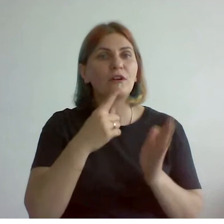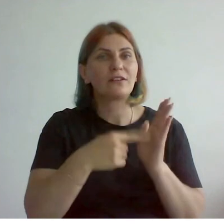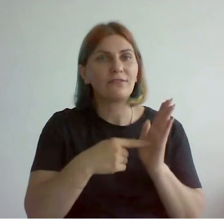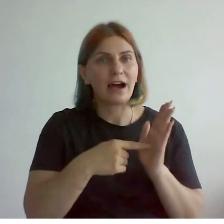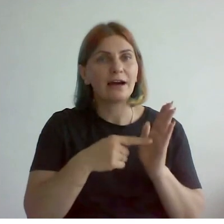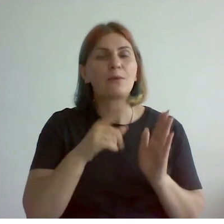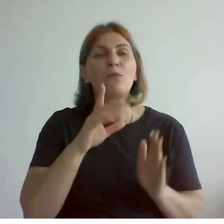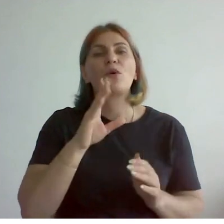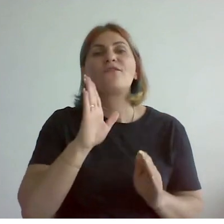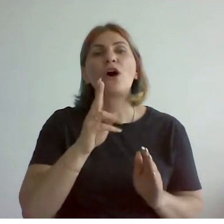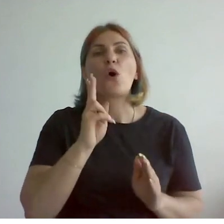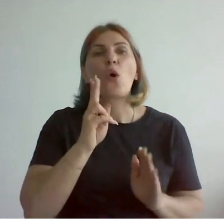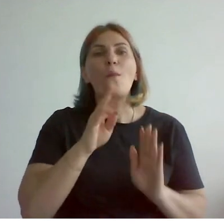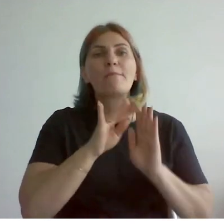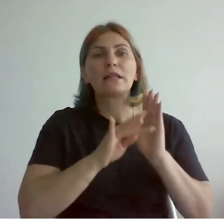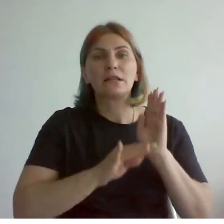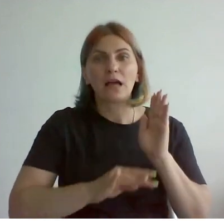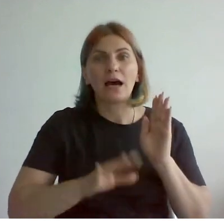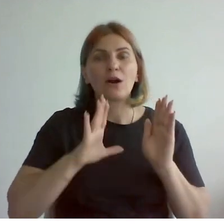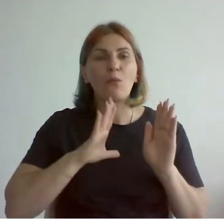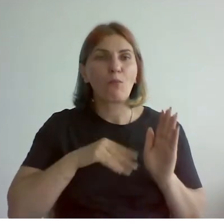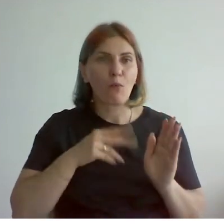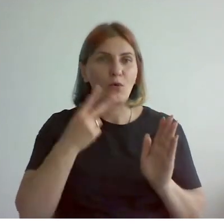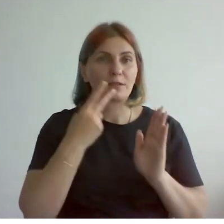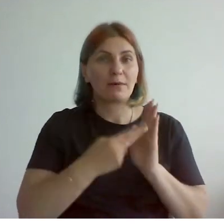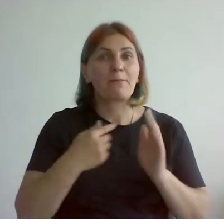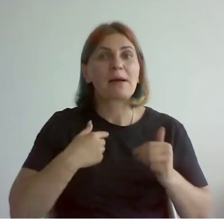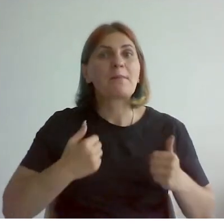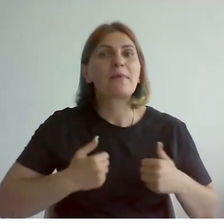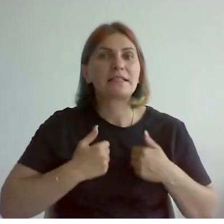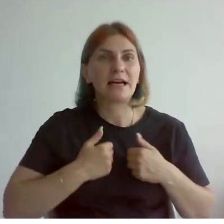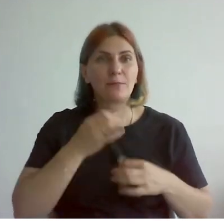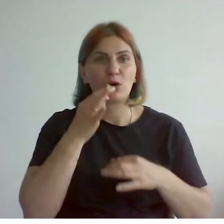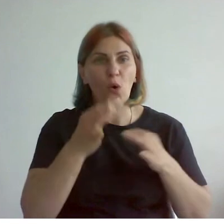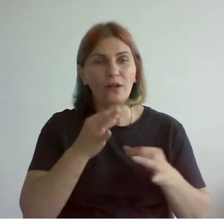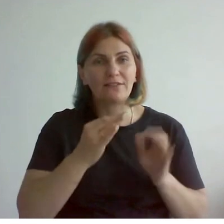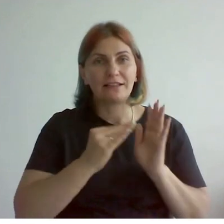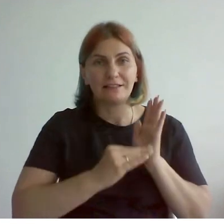После эфира мы постараемся на них ответить письменно,